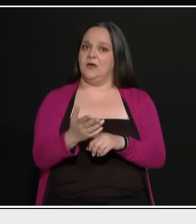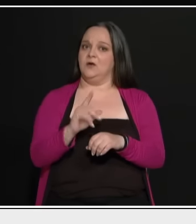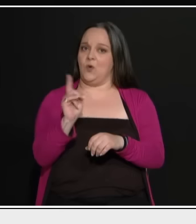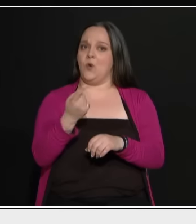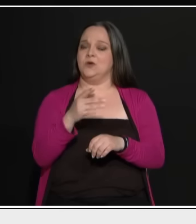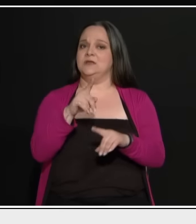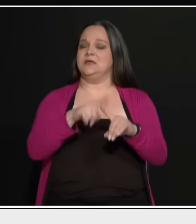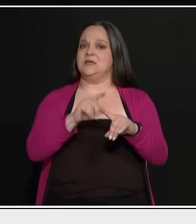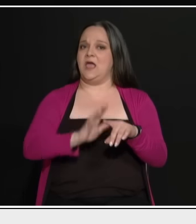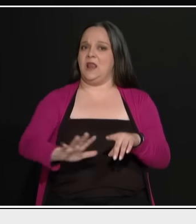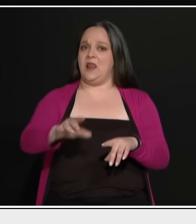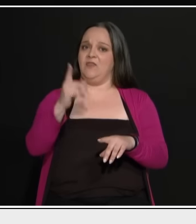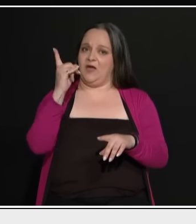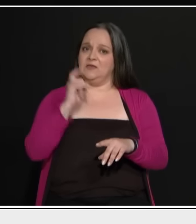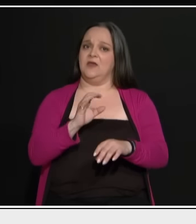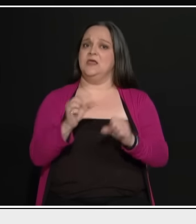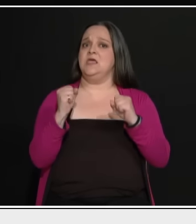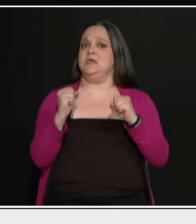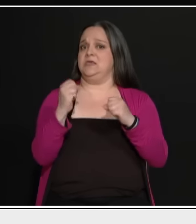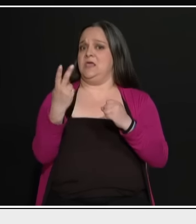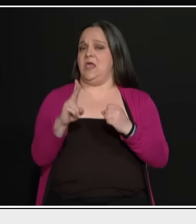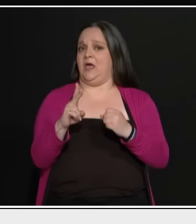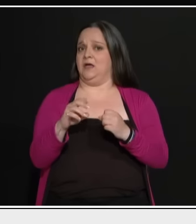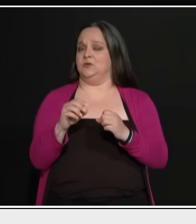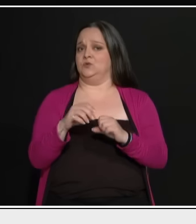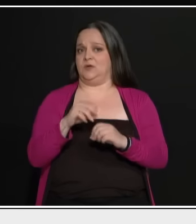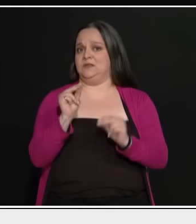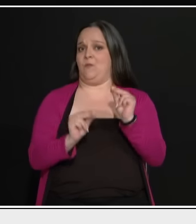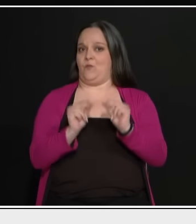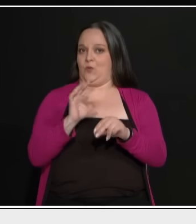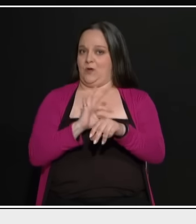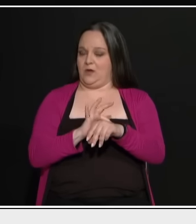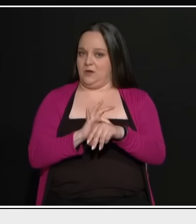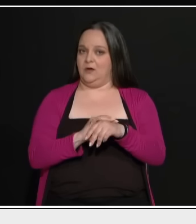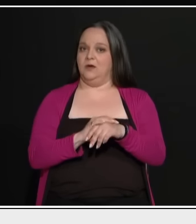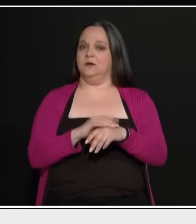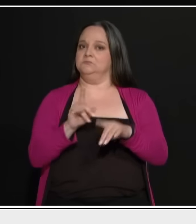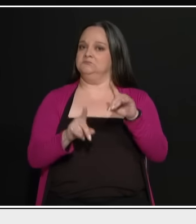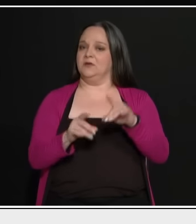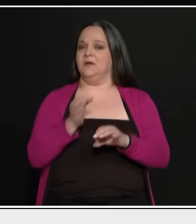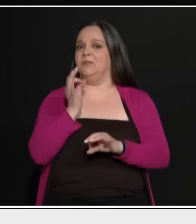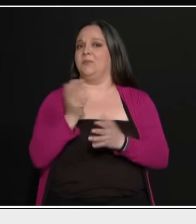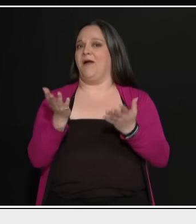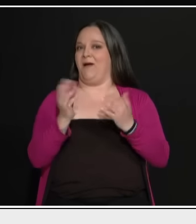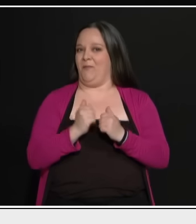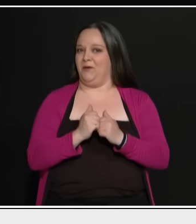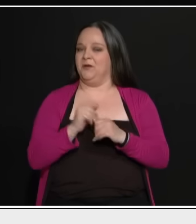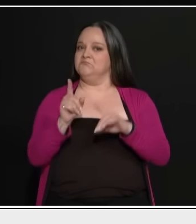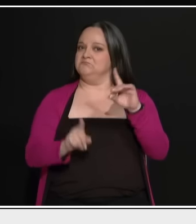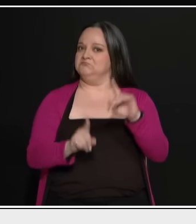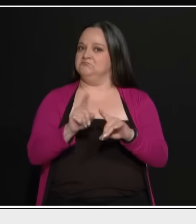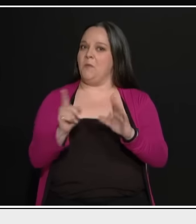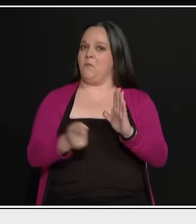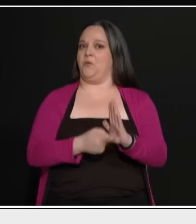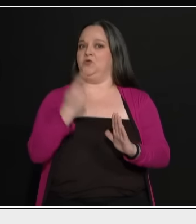Ελλάδα την περιπέτεια που περάσετε, δεν έχετε μιλήσει πολύ. Και ενδεχομένως κάποιοι να σας βλέπουν και πρώτη φορά στη δημόσια τηλόραση και στη συχνότητά μας και στα